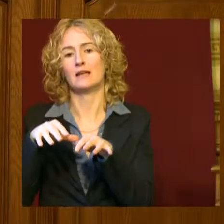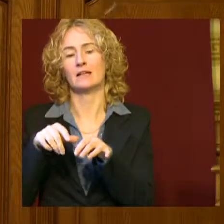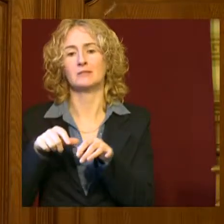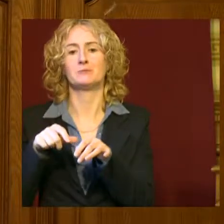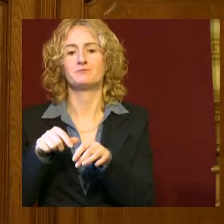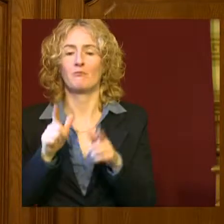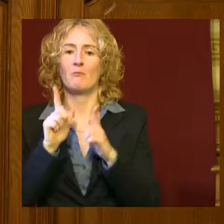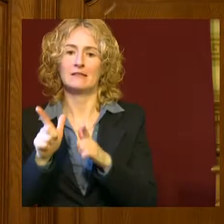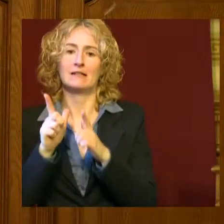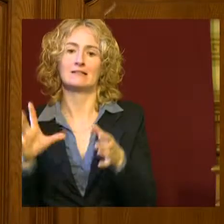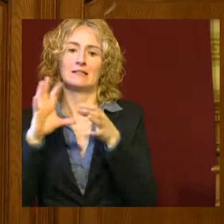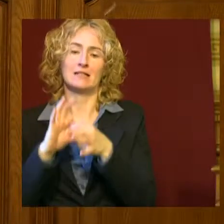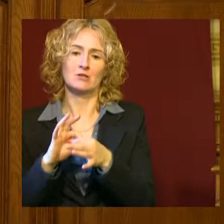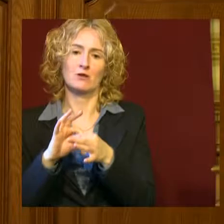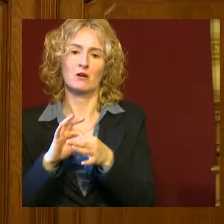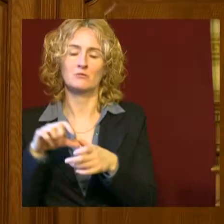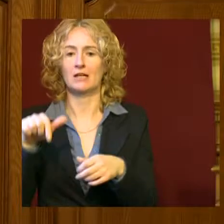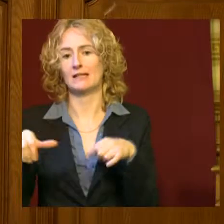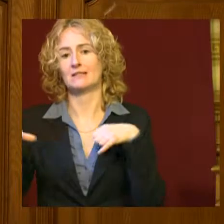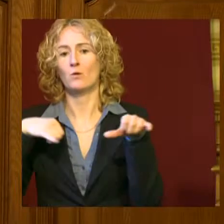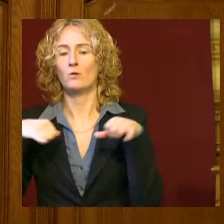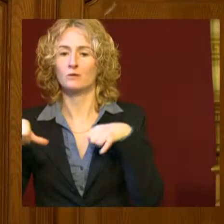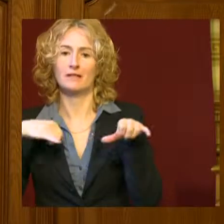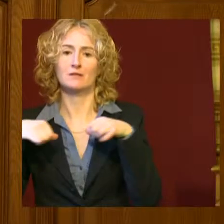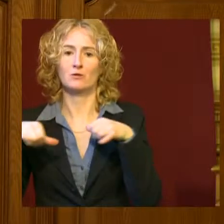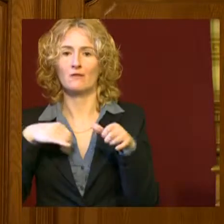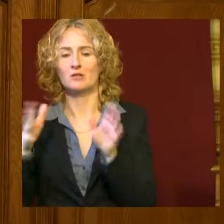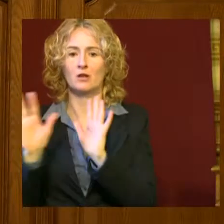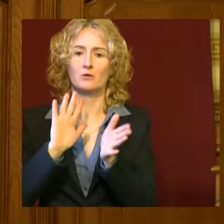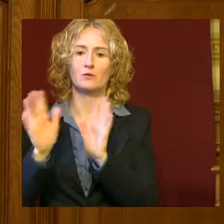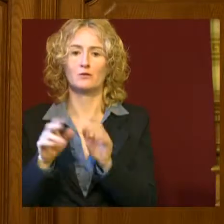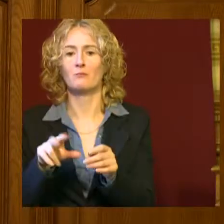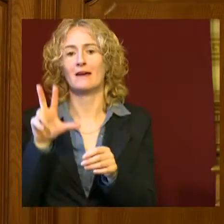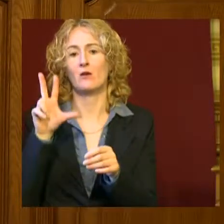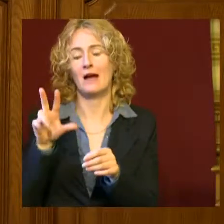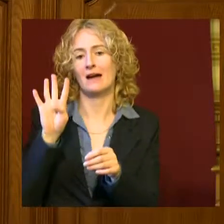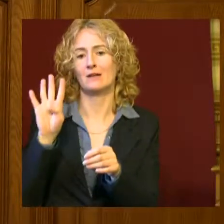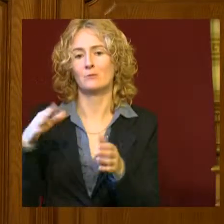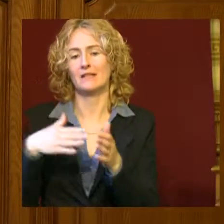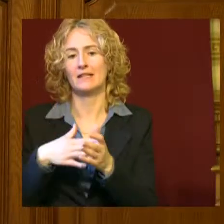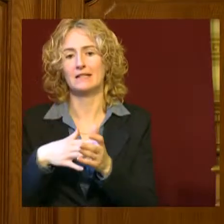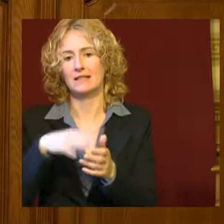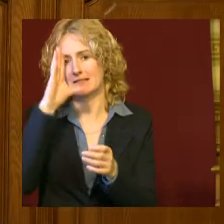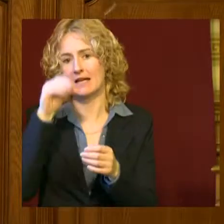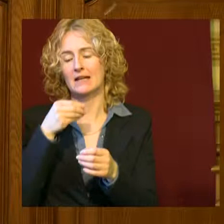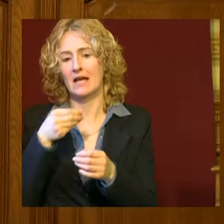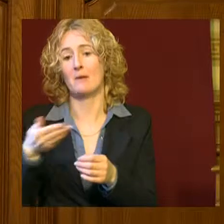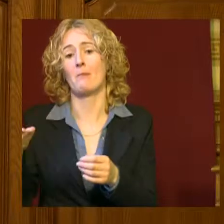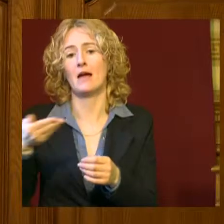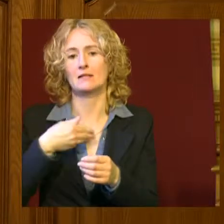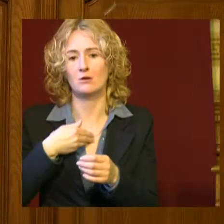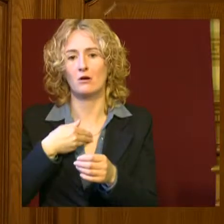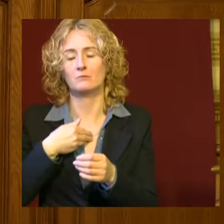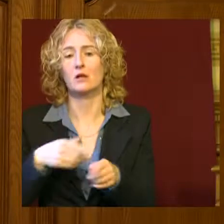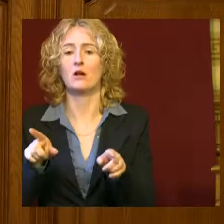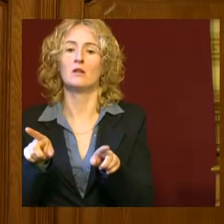városokat nézzük, akkor hódmezővásárhely is kaphatna kb.-4 ezer embert. Ide én úgy érzem,